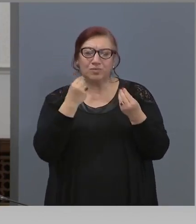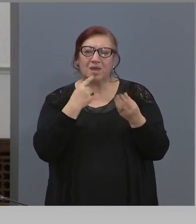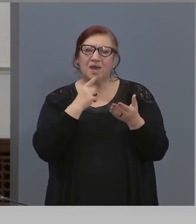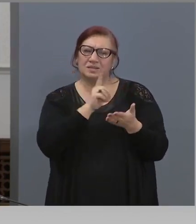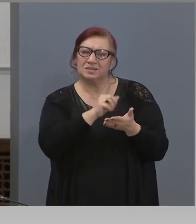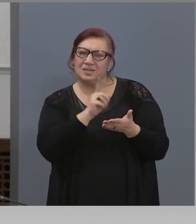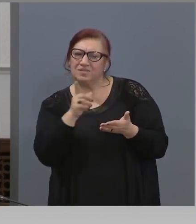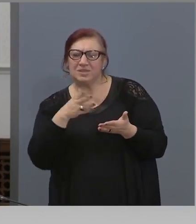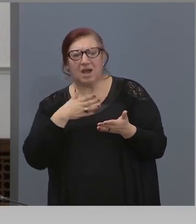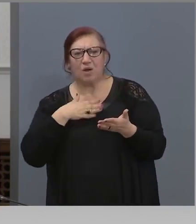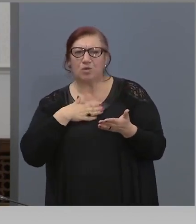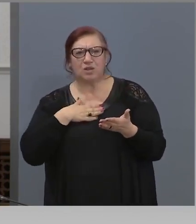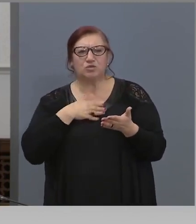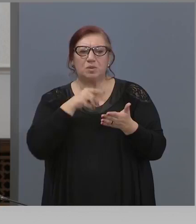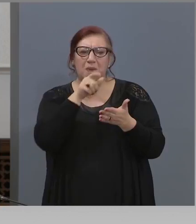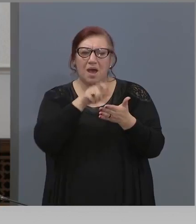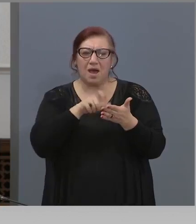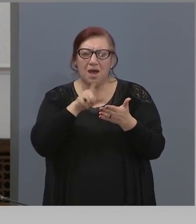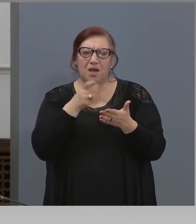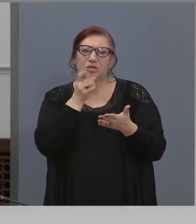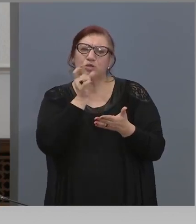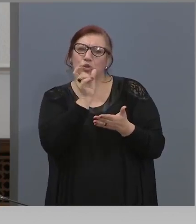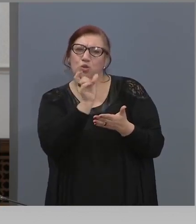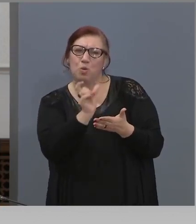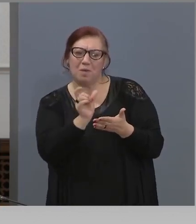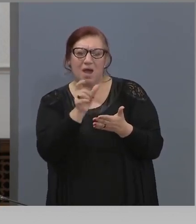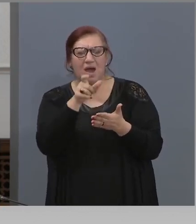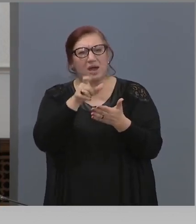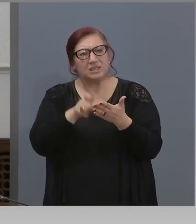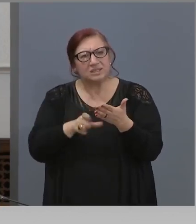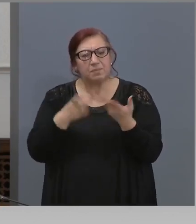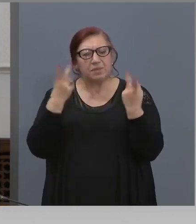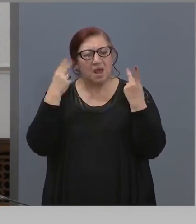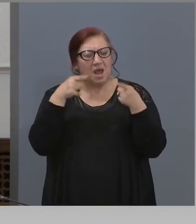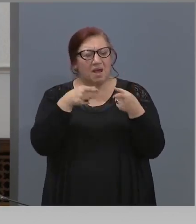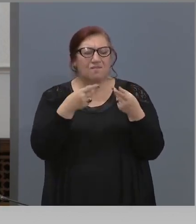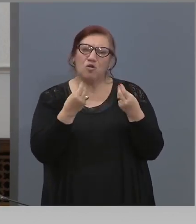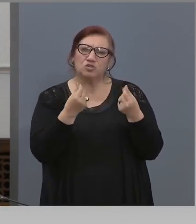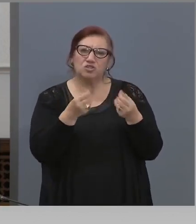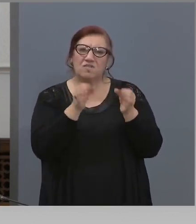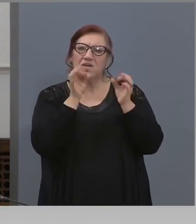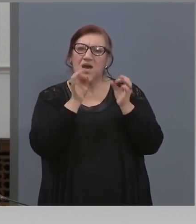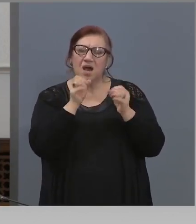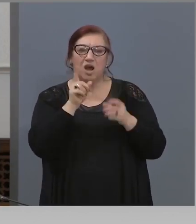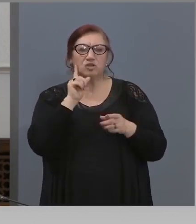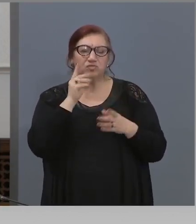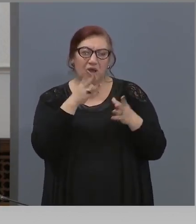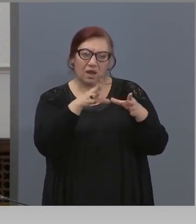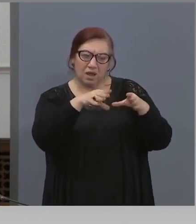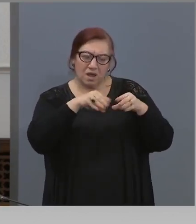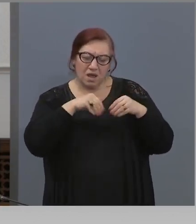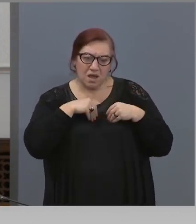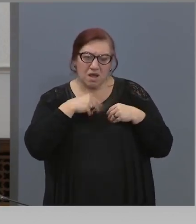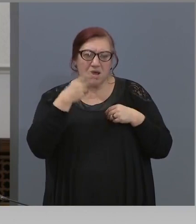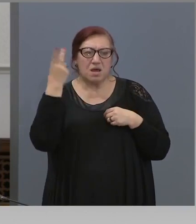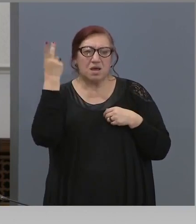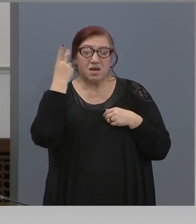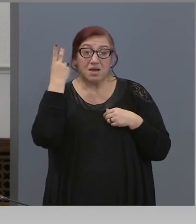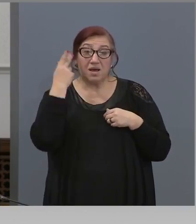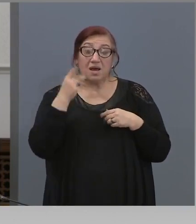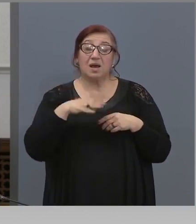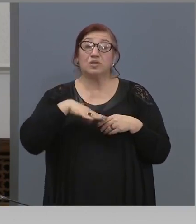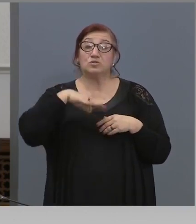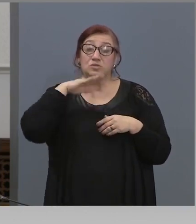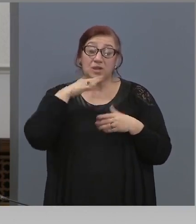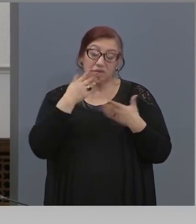нещо има рецепта, за всяко нещо има тълкование, за всяко нещо може човек да се поучи. Стига да четеш